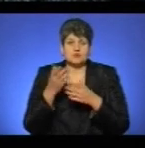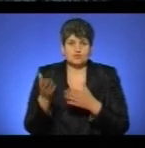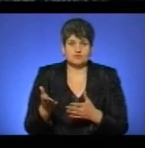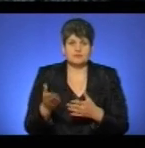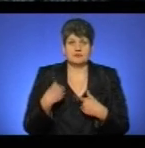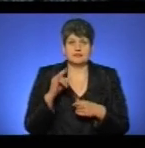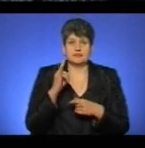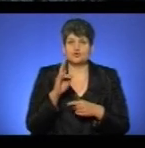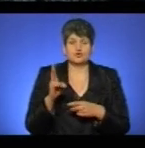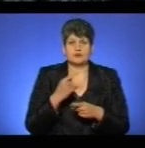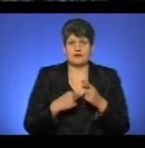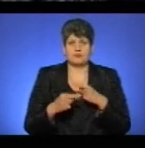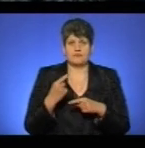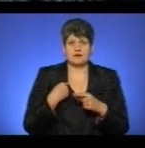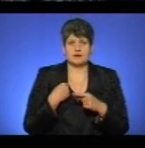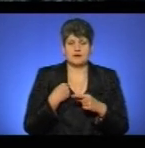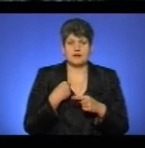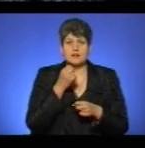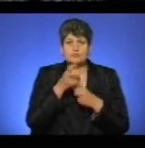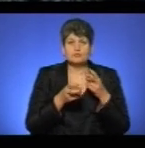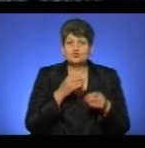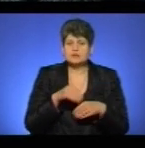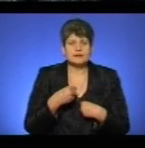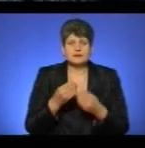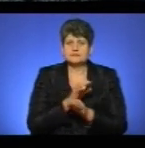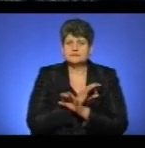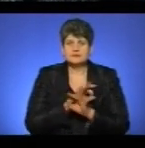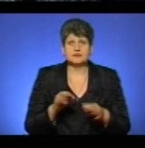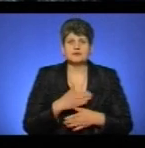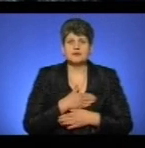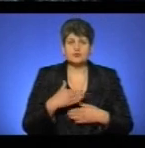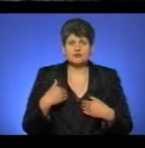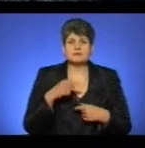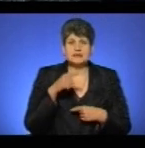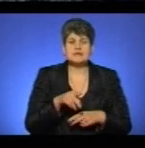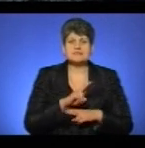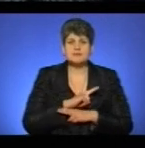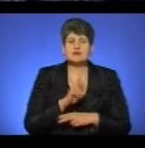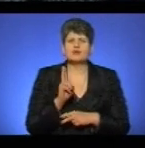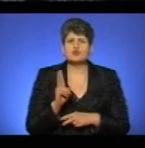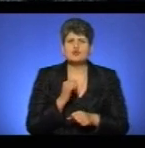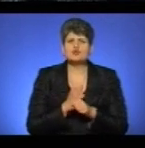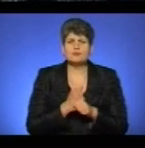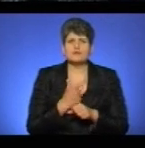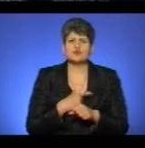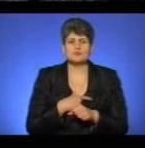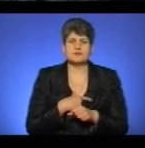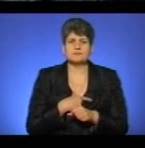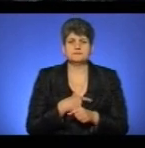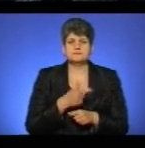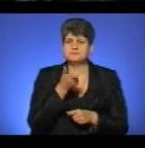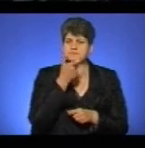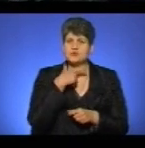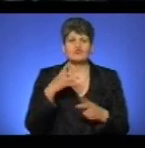дитини ніхто не верне. Але і поплюжити її я не дам. Я не хочу, щоб на її смерті хтось робив собі такі благородства, що